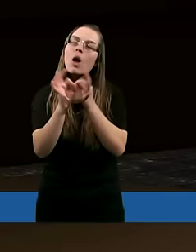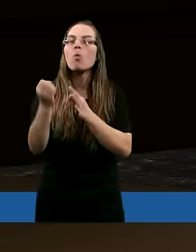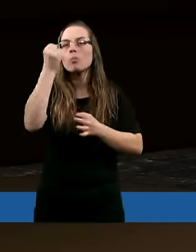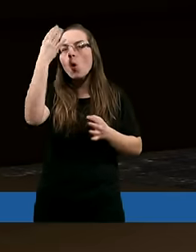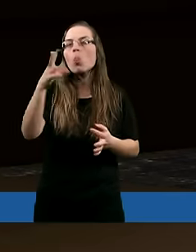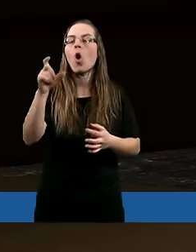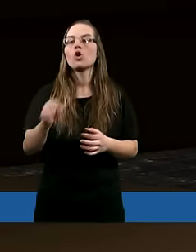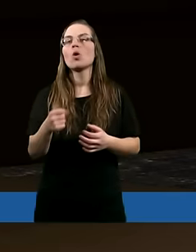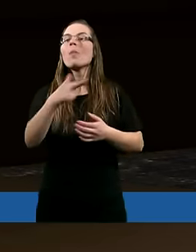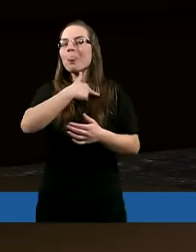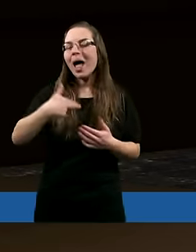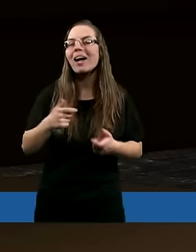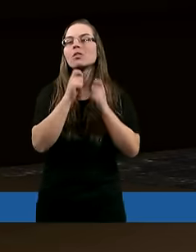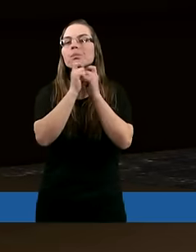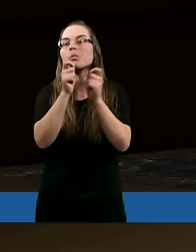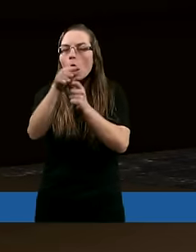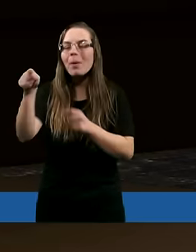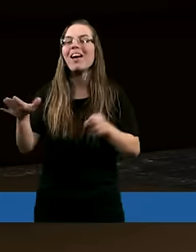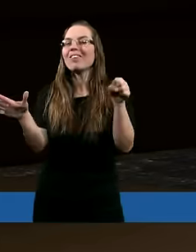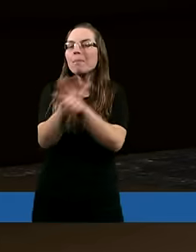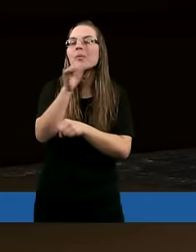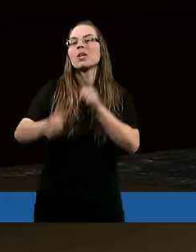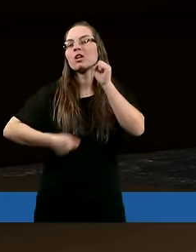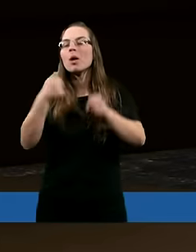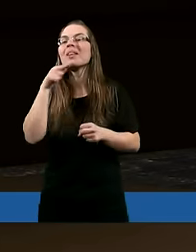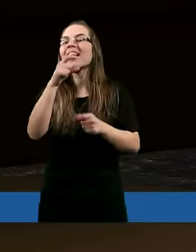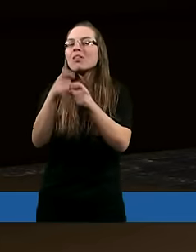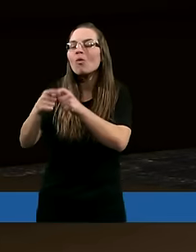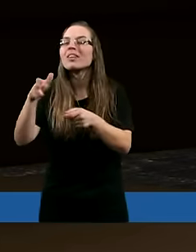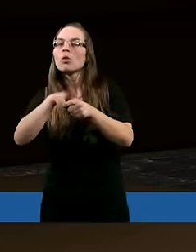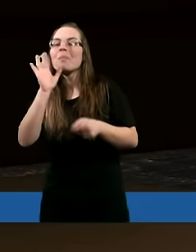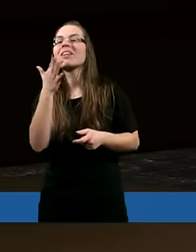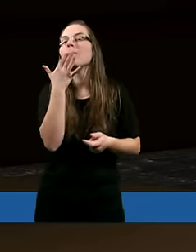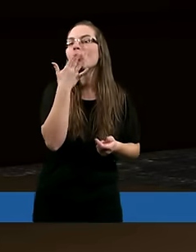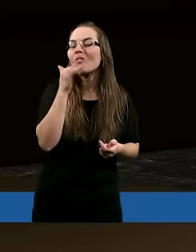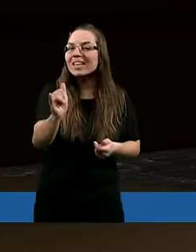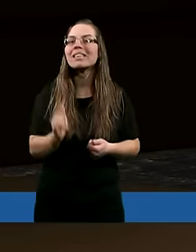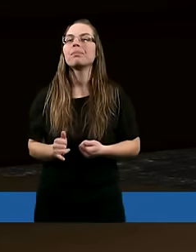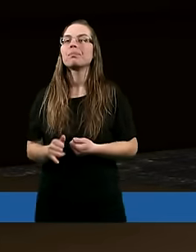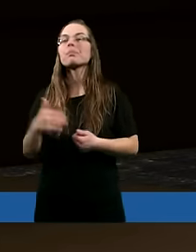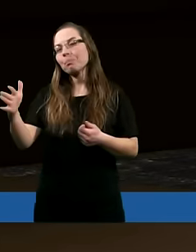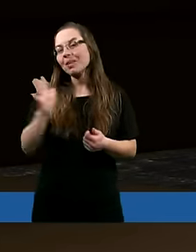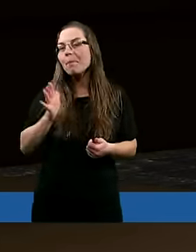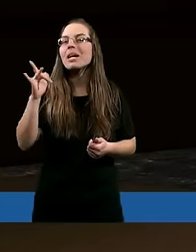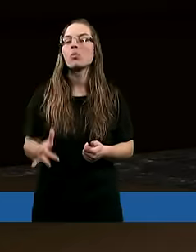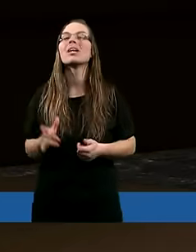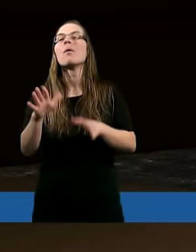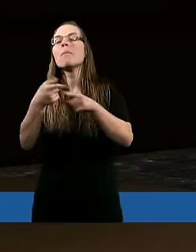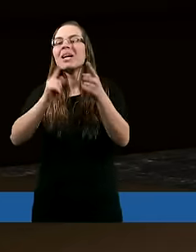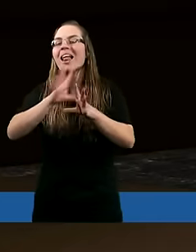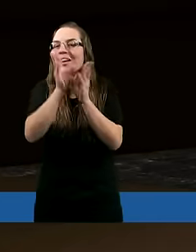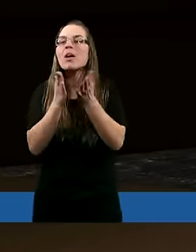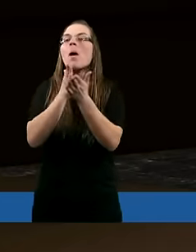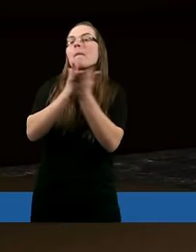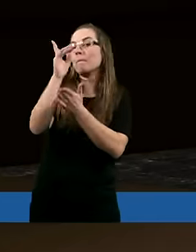mądrością nas wypełnił, abyśmy te słowa, które będziemy mówili, były przede wszystkim